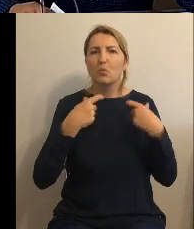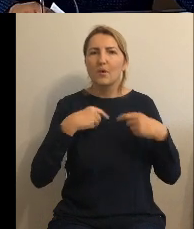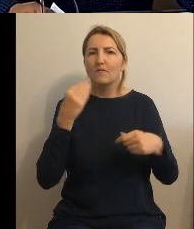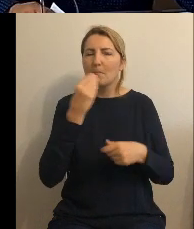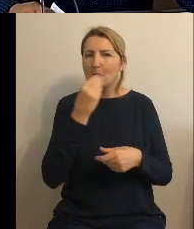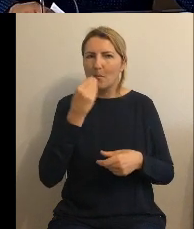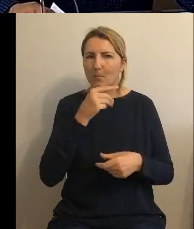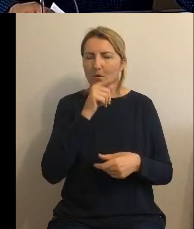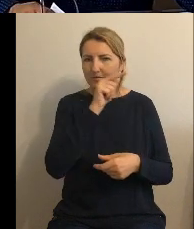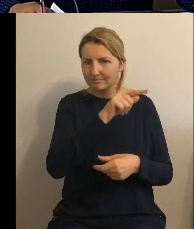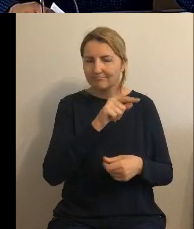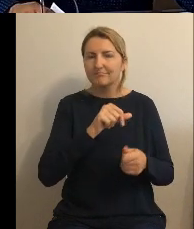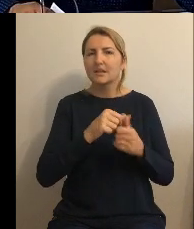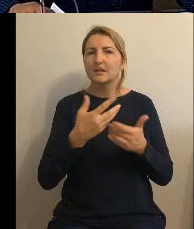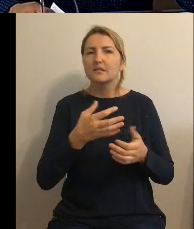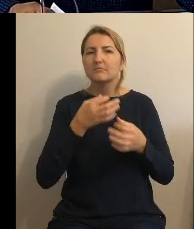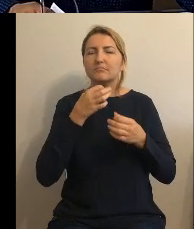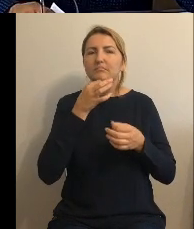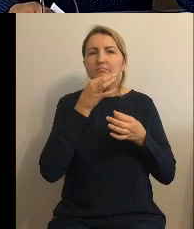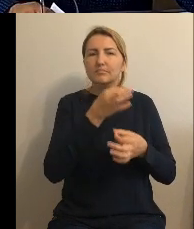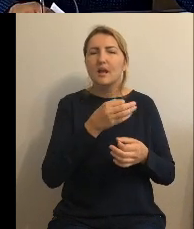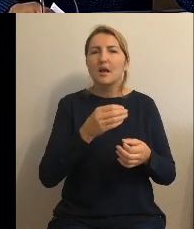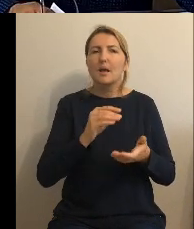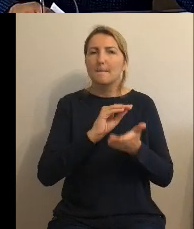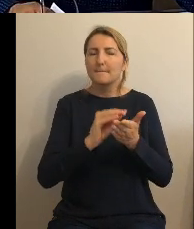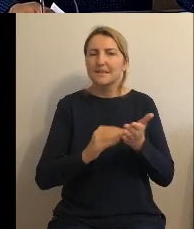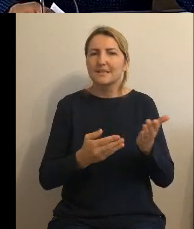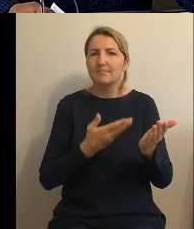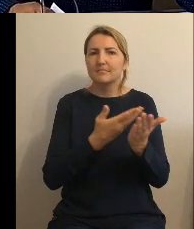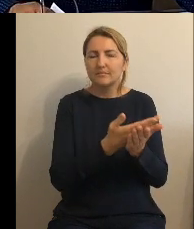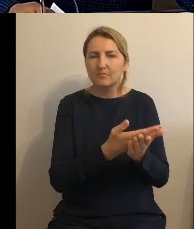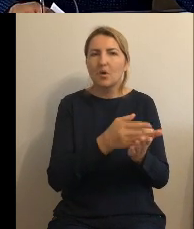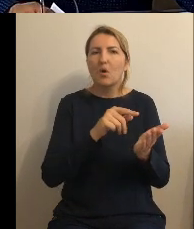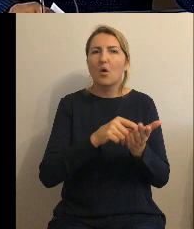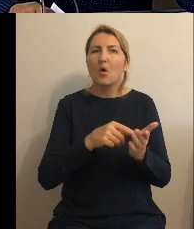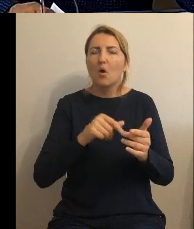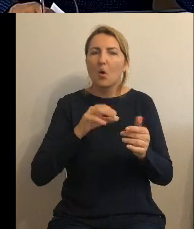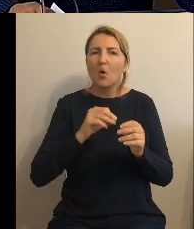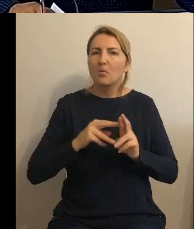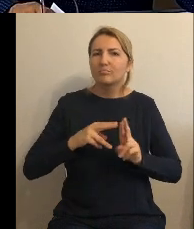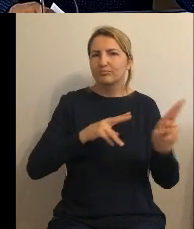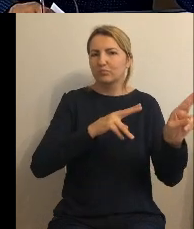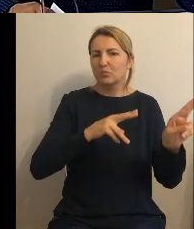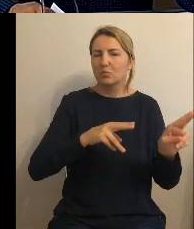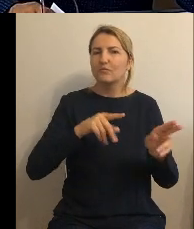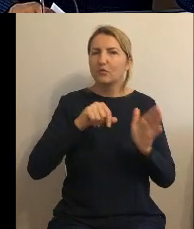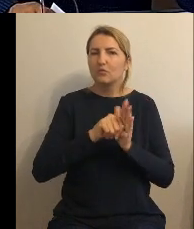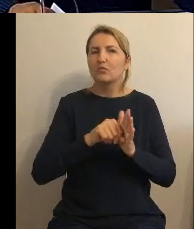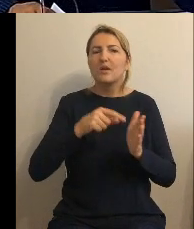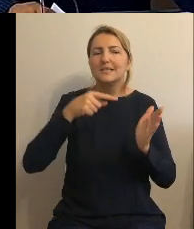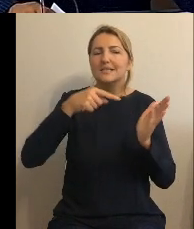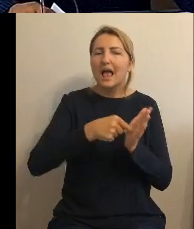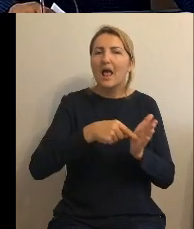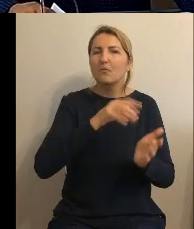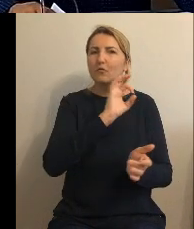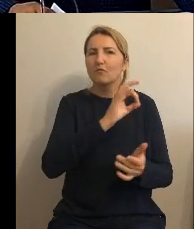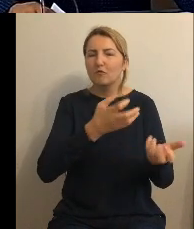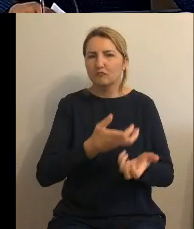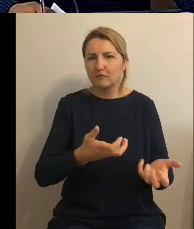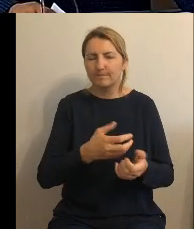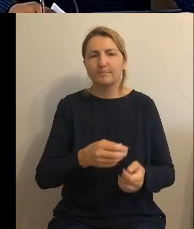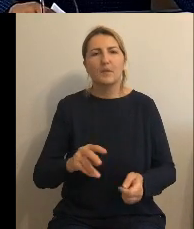uczestnictwa zawierającej akceptację celów stowarzyszenia. Paragraf drugi. Punkt pierwszy.